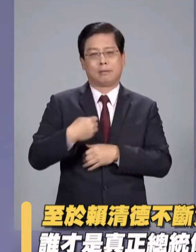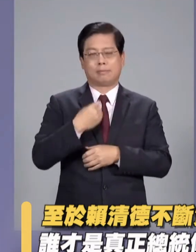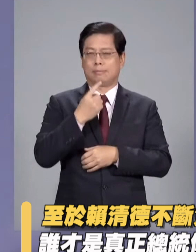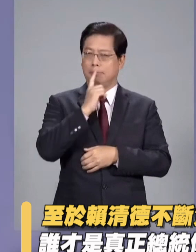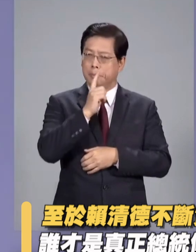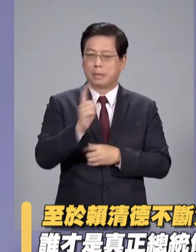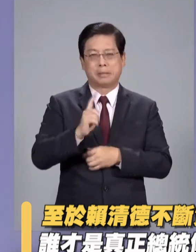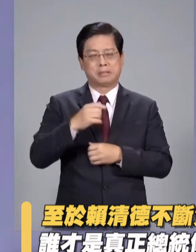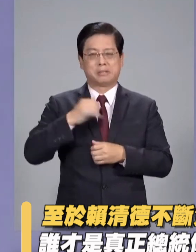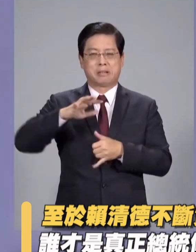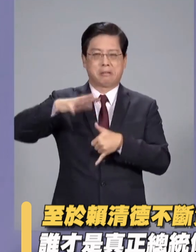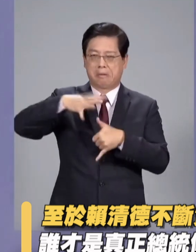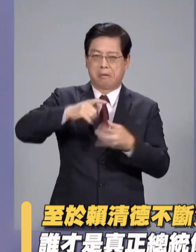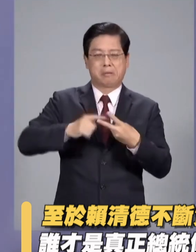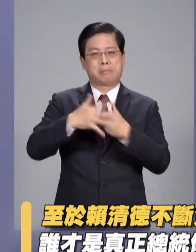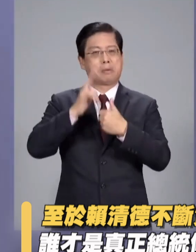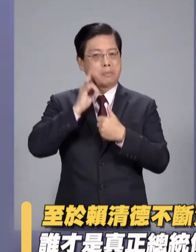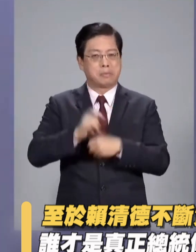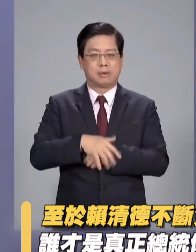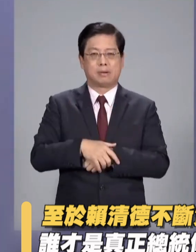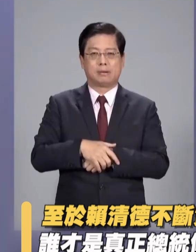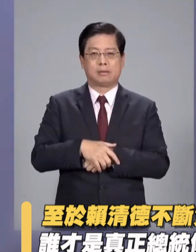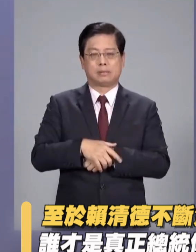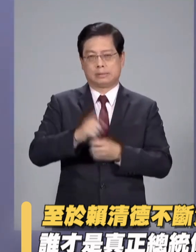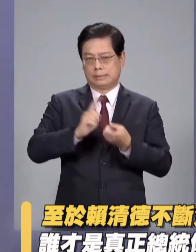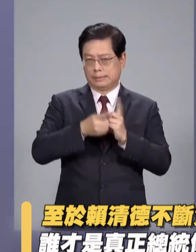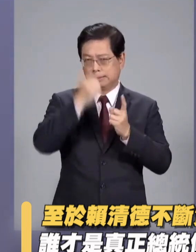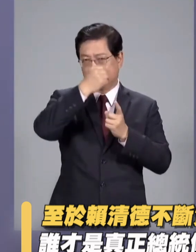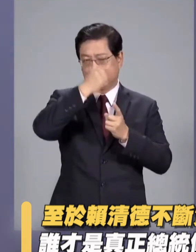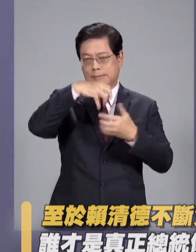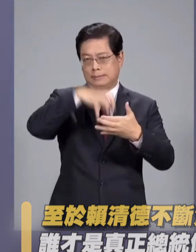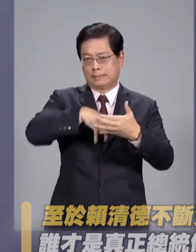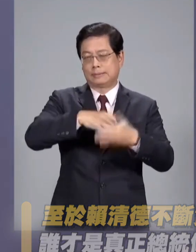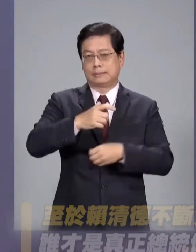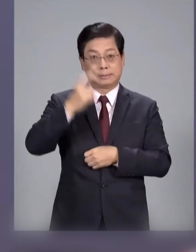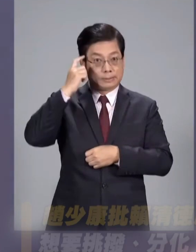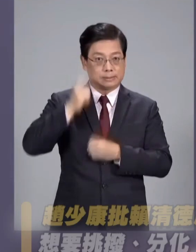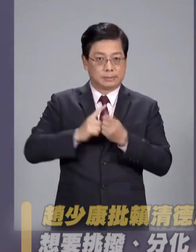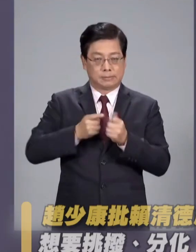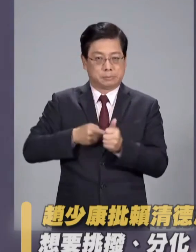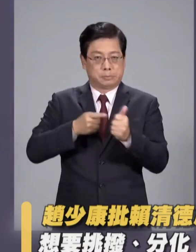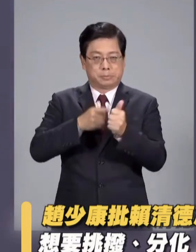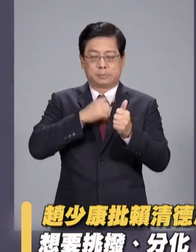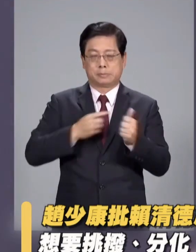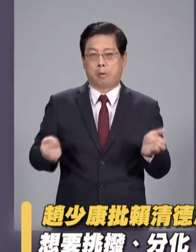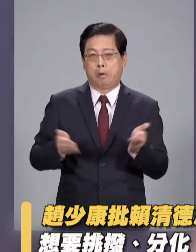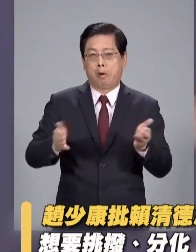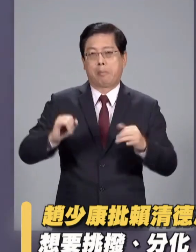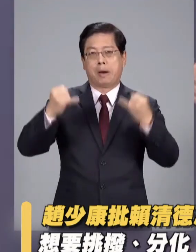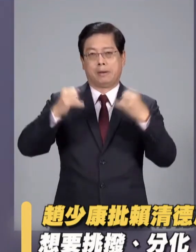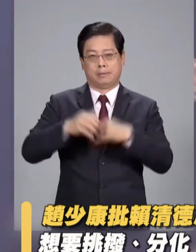声什么傀儡啦保姆啦用心很恶毒他想要分化想要挑拨